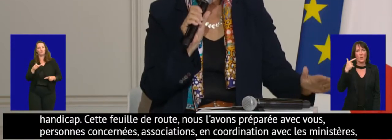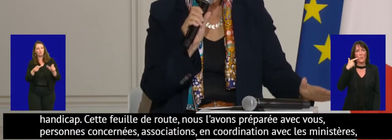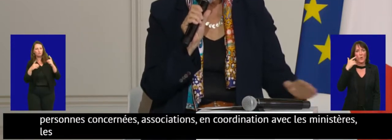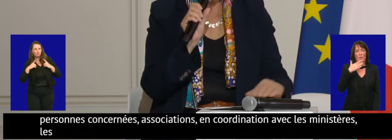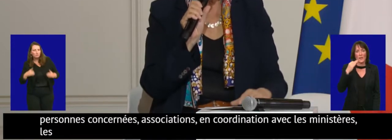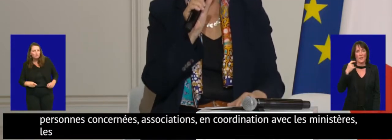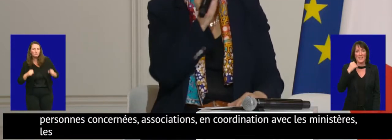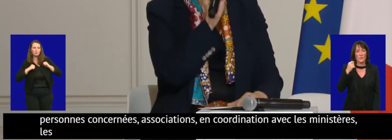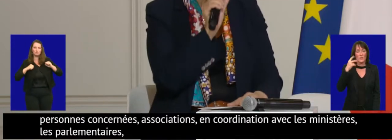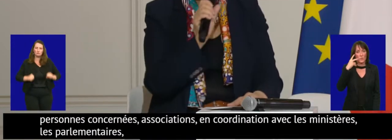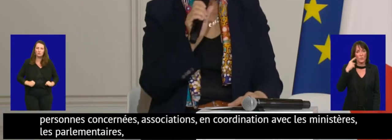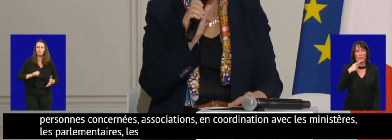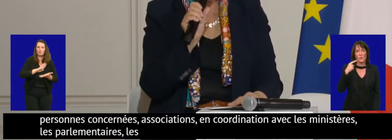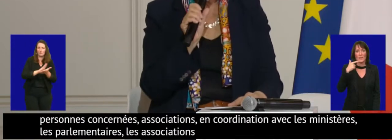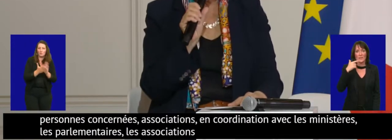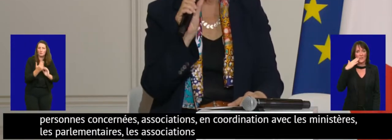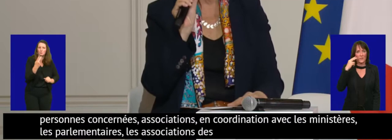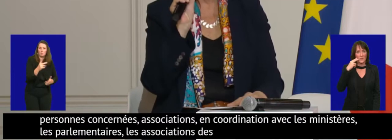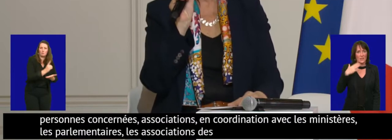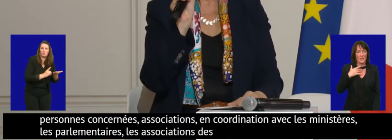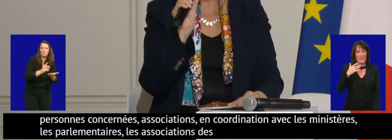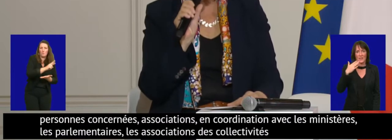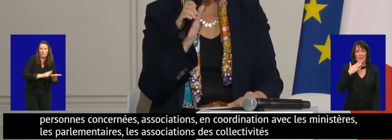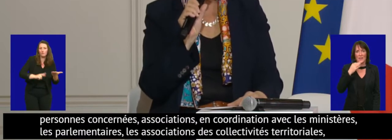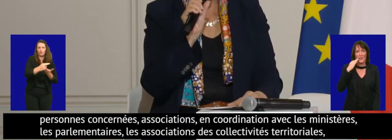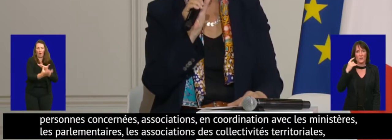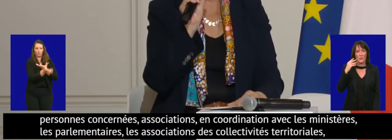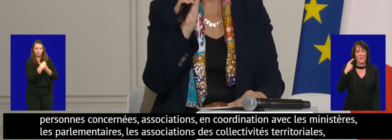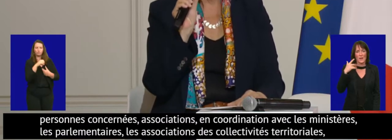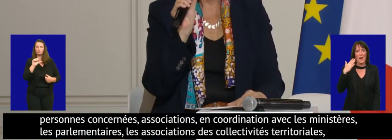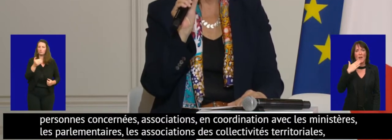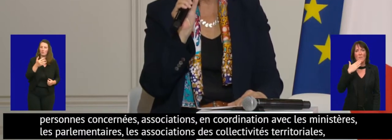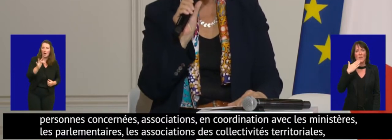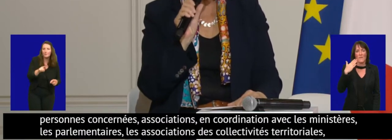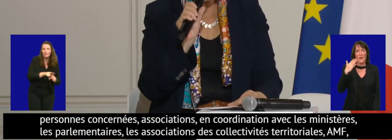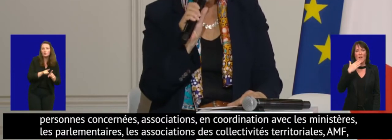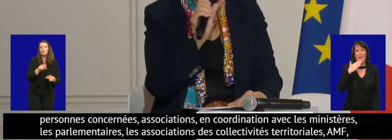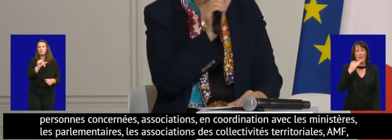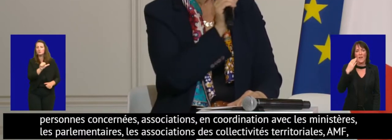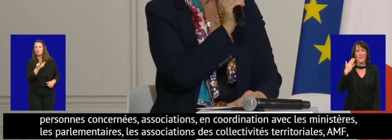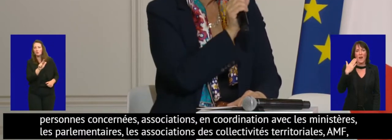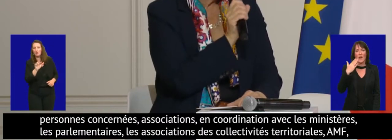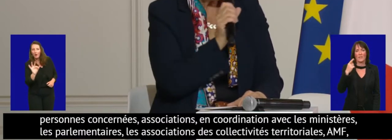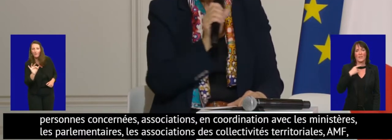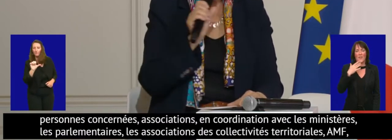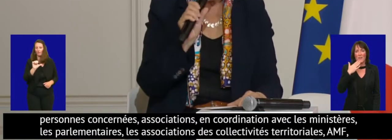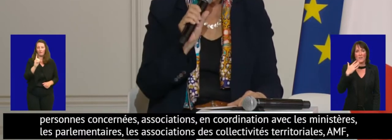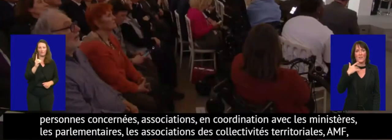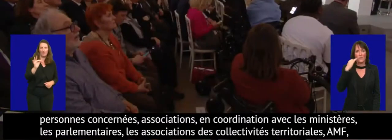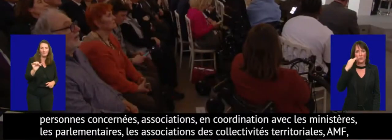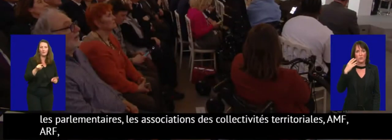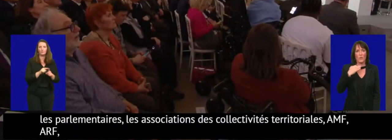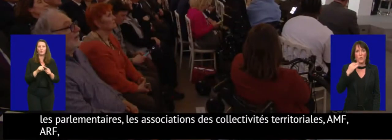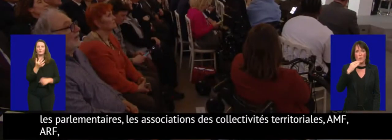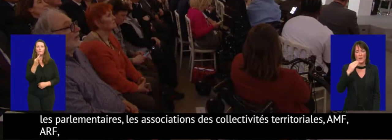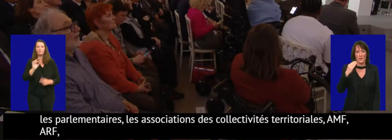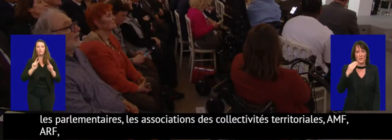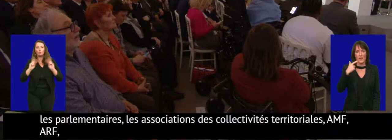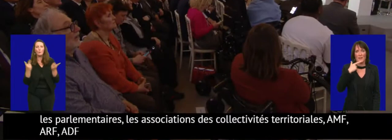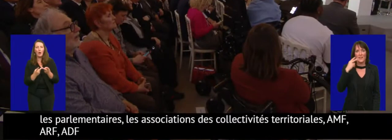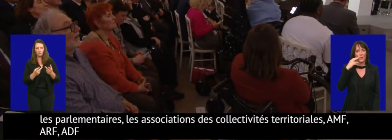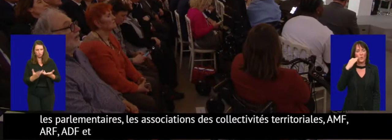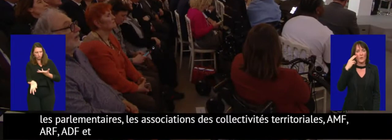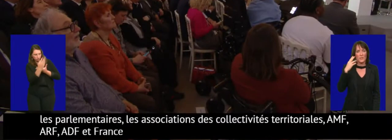les associations des collectivités territoriales, AMF, ARF, ADF et France urbaine. Les entreprises